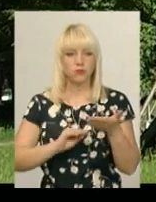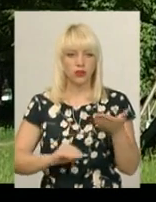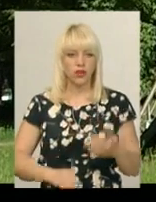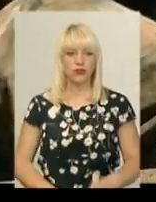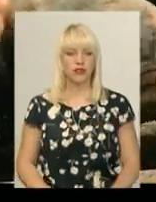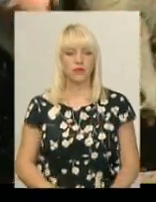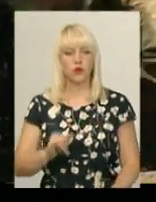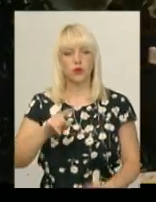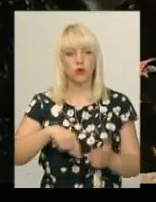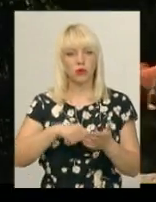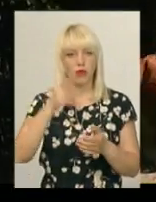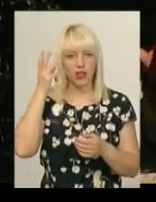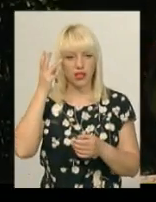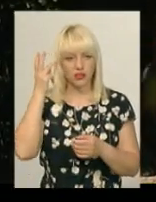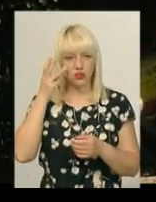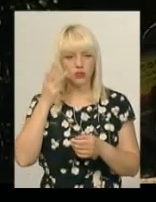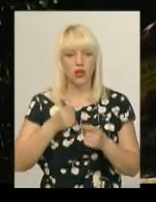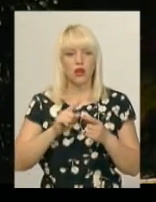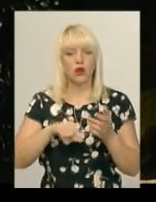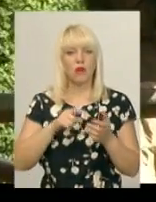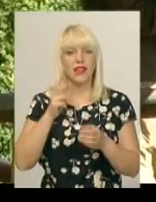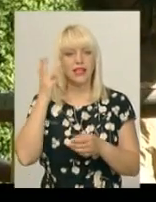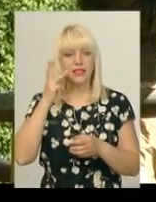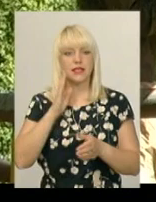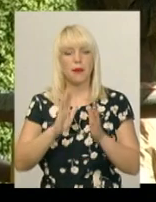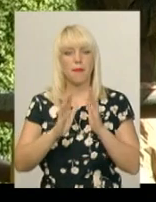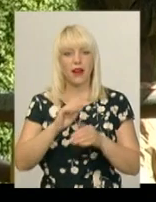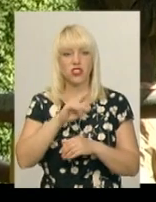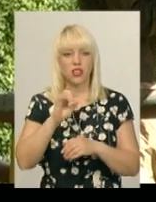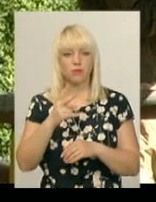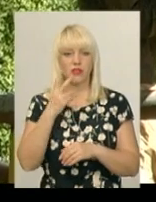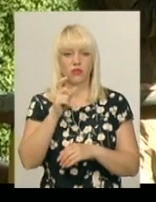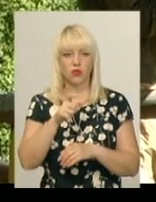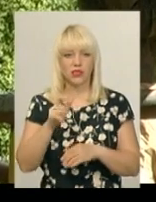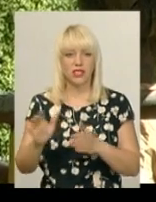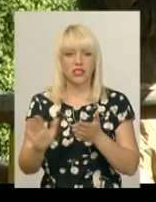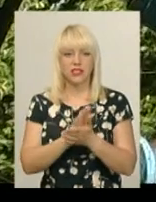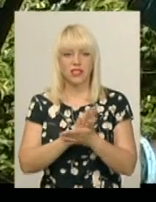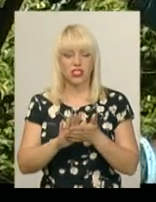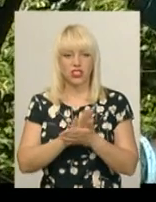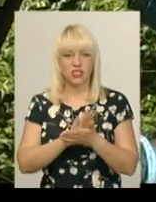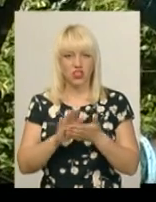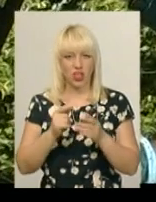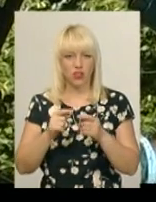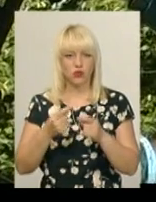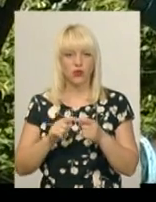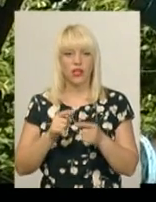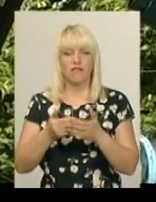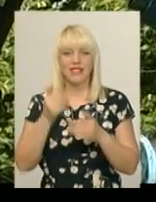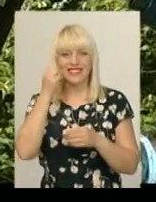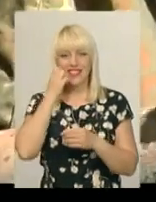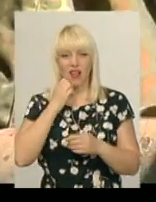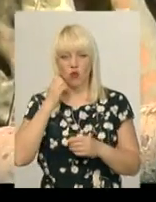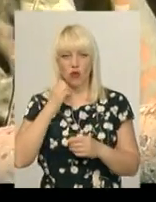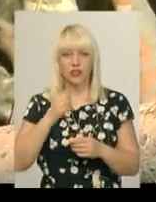У Хмельницькому парку імені Михайла Чекмана двоє робітників зачищають залізний космодром авторства Миколи Мазура від старої